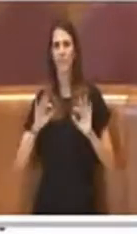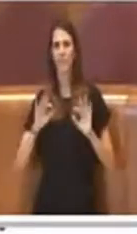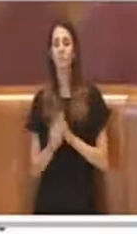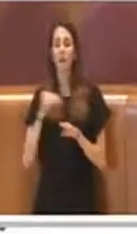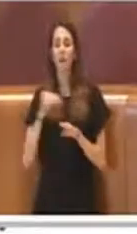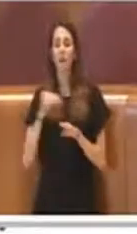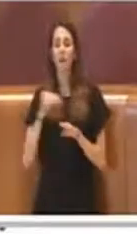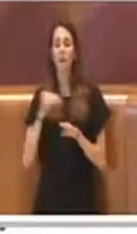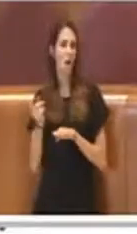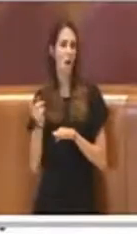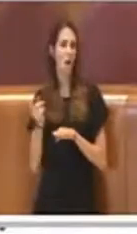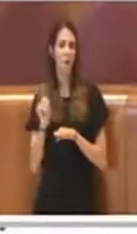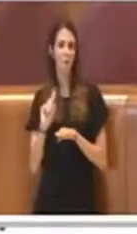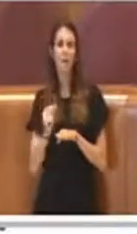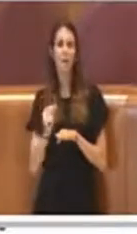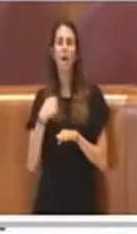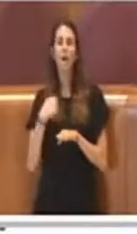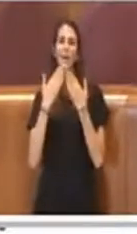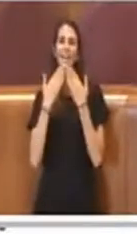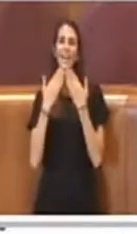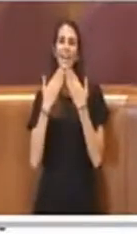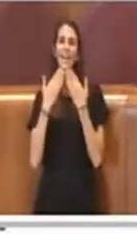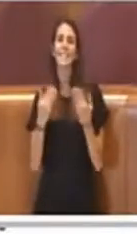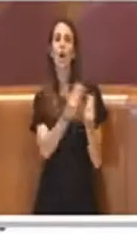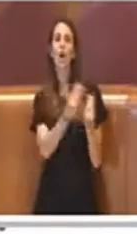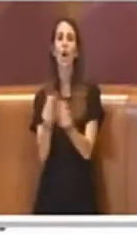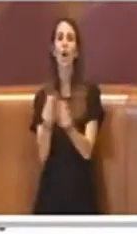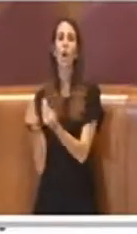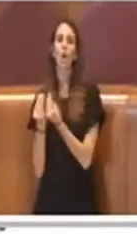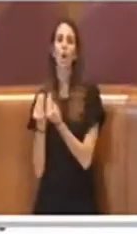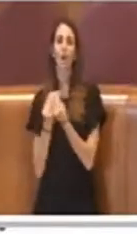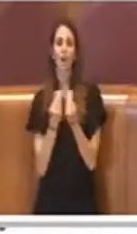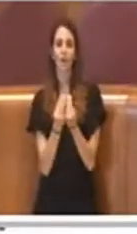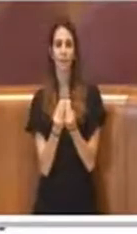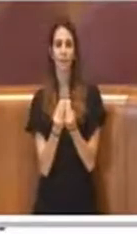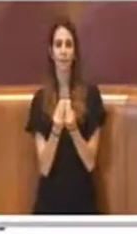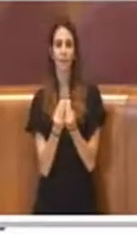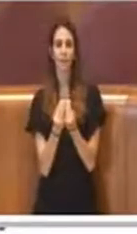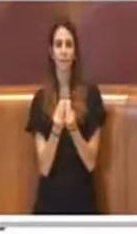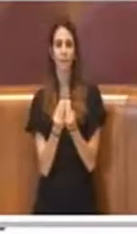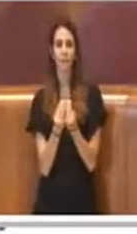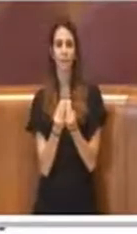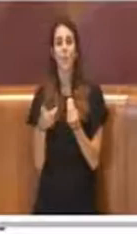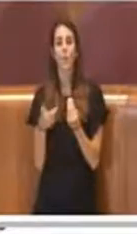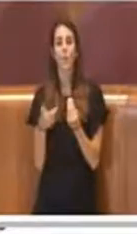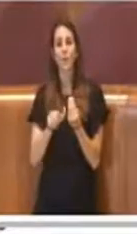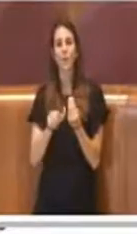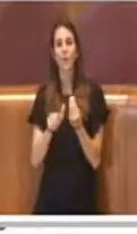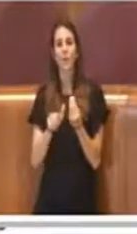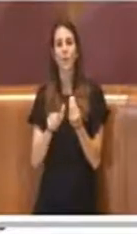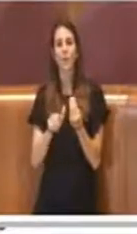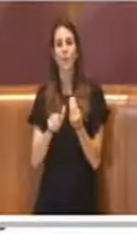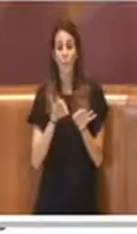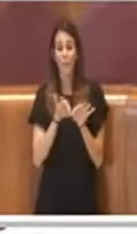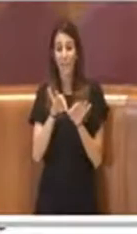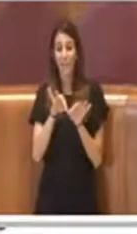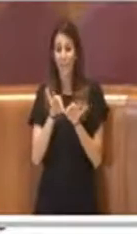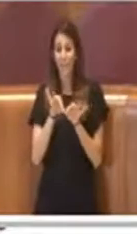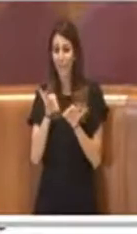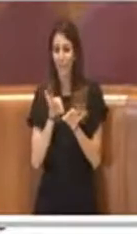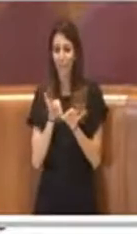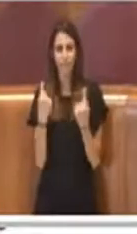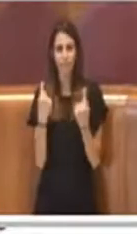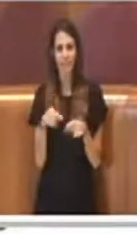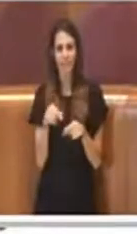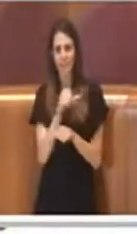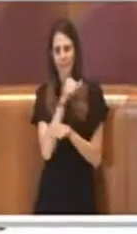ringrazio i colleghi per l'appoggio su queste piccole misure che sono essenziali